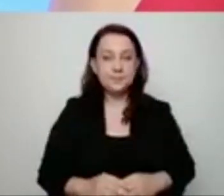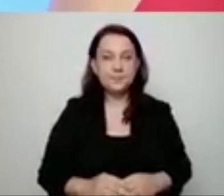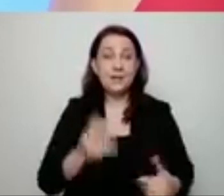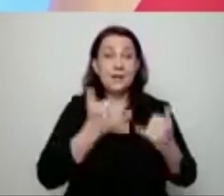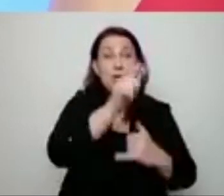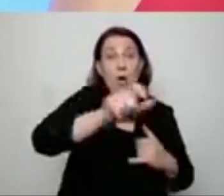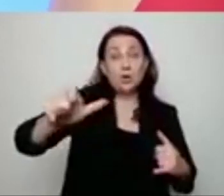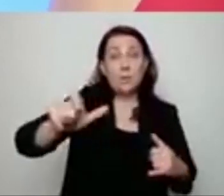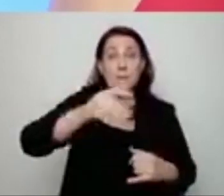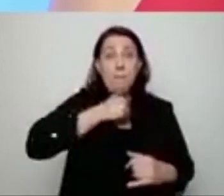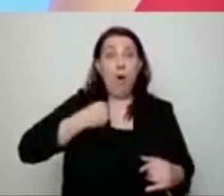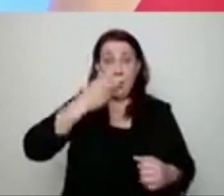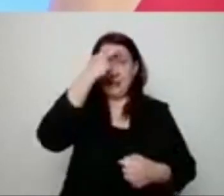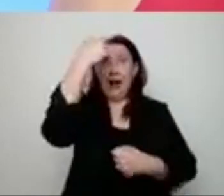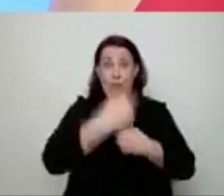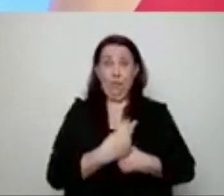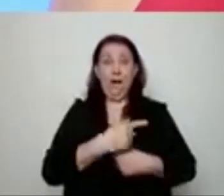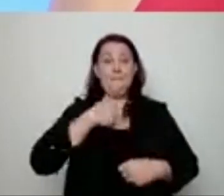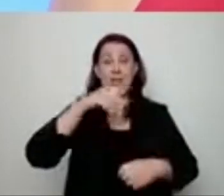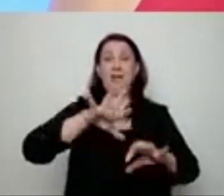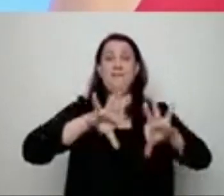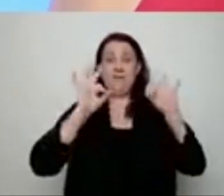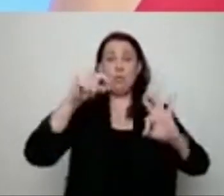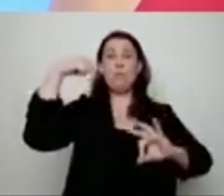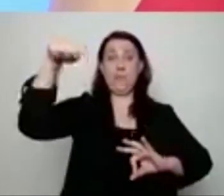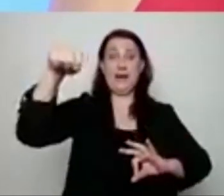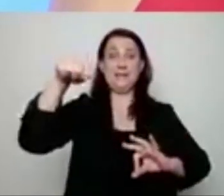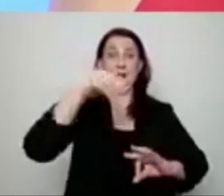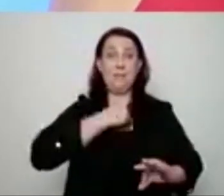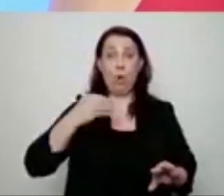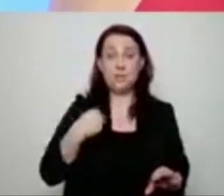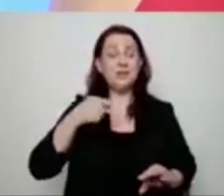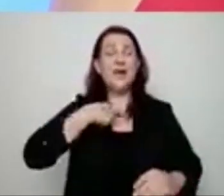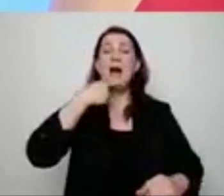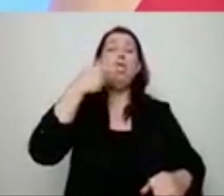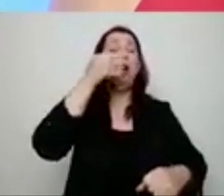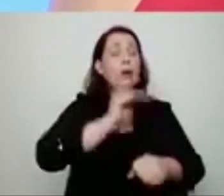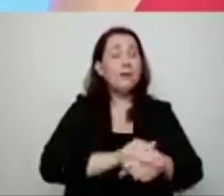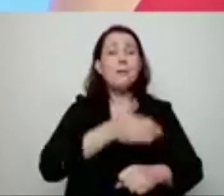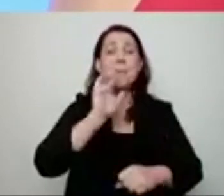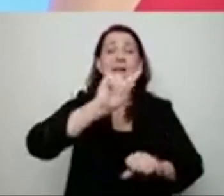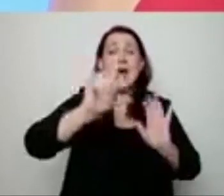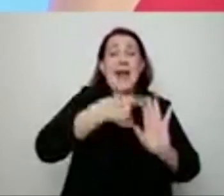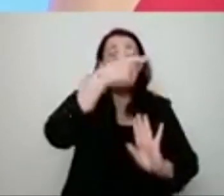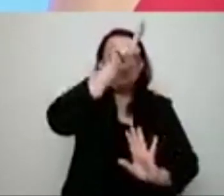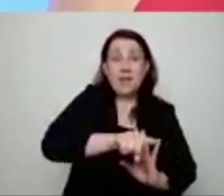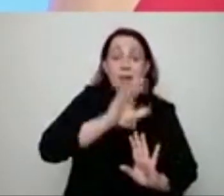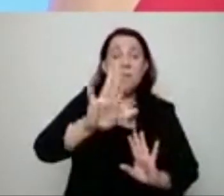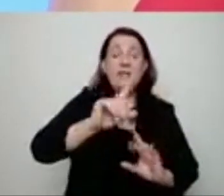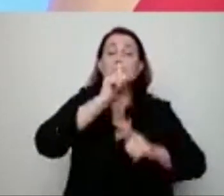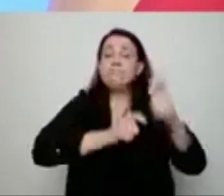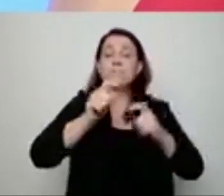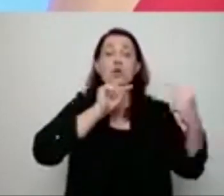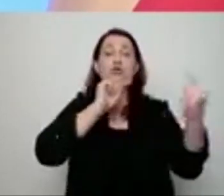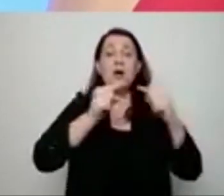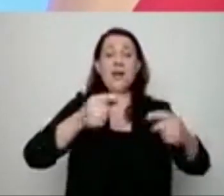zaufają i zostanę wybrany na urząd prezydenta Rzeczpospolitej, obiecuję, że raz na miesiąc będę organizował konferencję prasową,